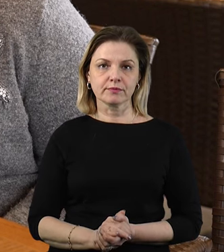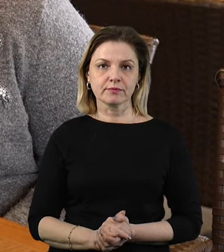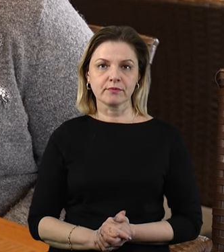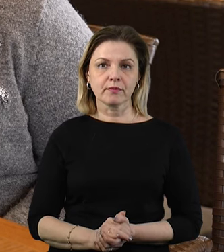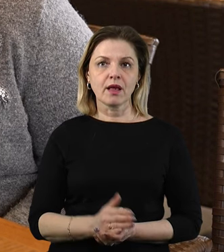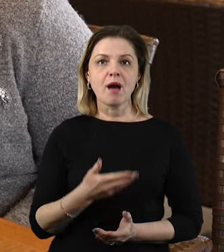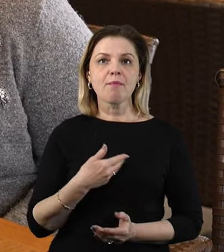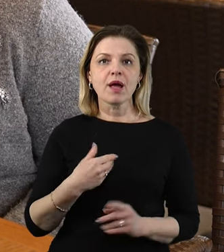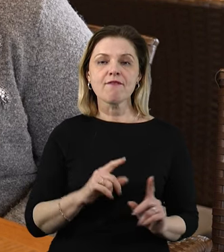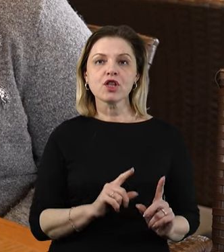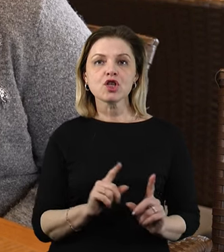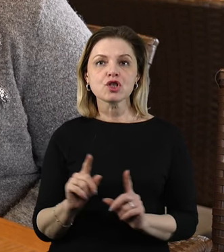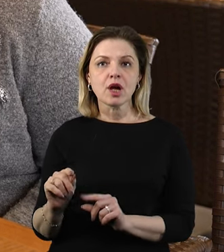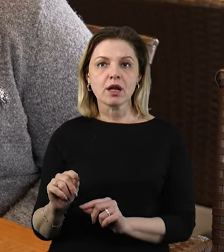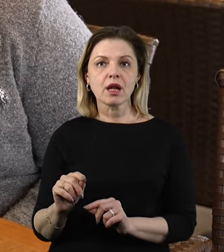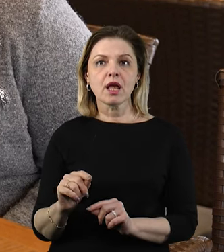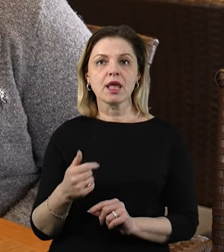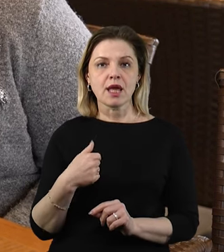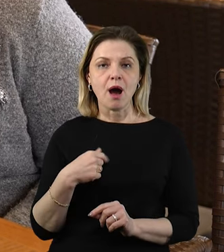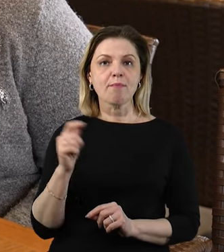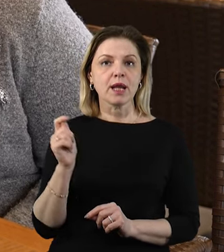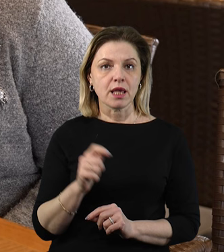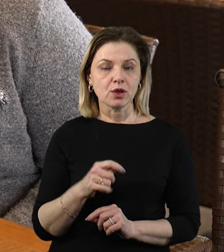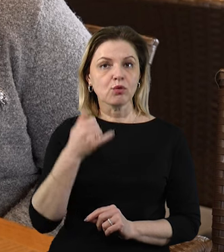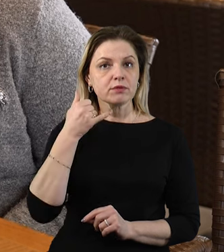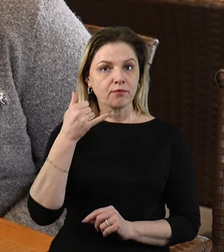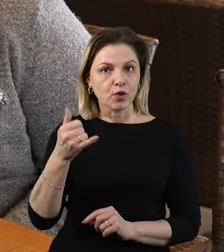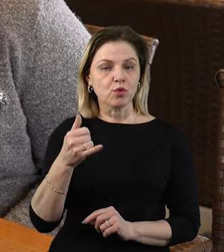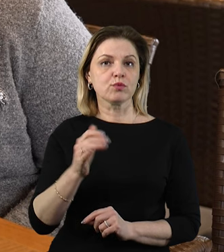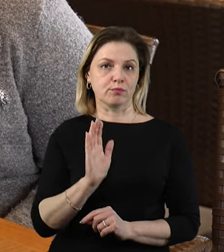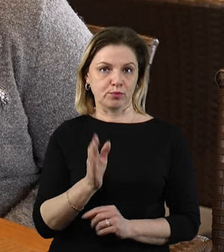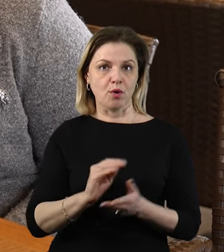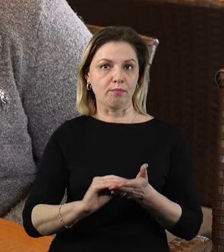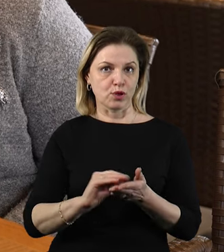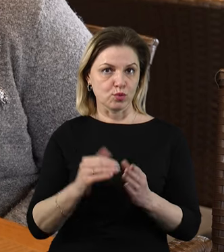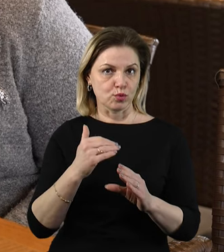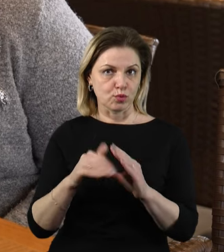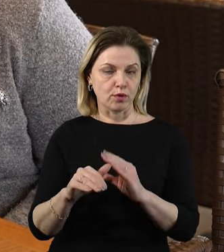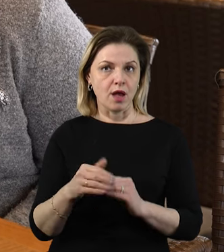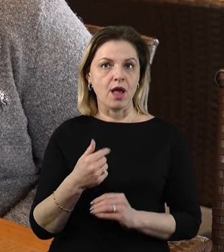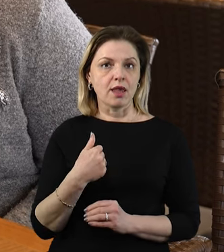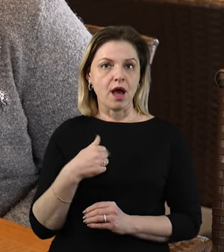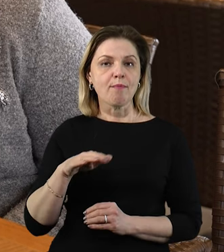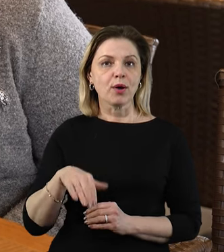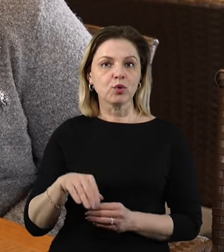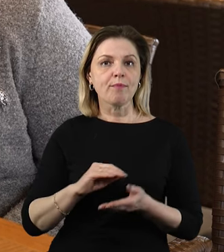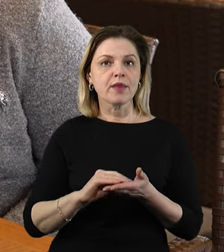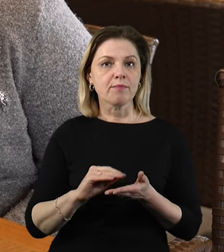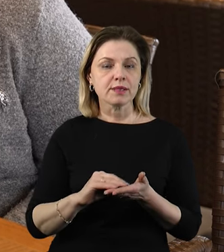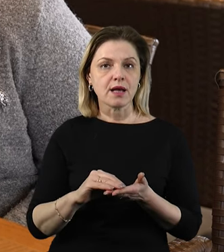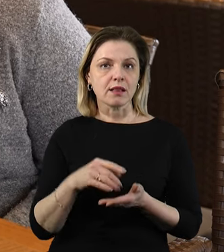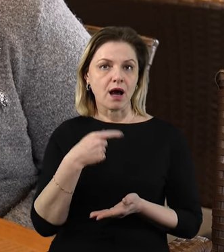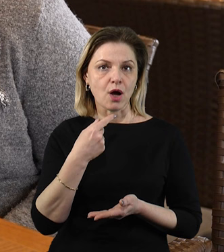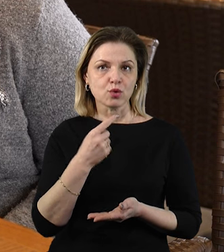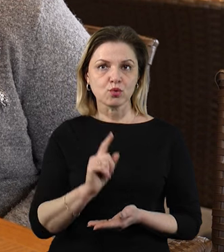Ми од'їжджаємо, приїду, відпишусь, дзвонюсь. Я йому потім написала,